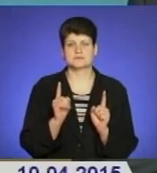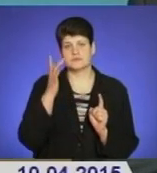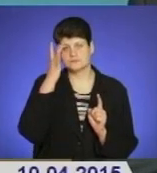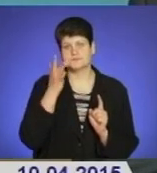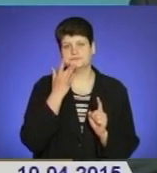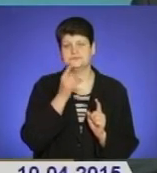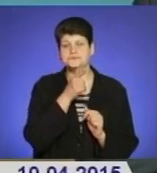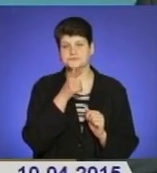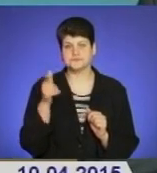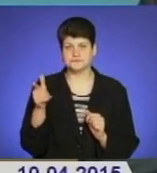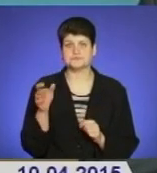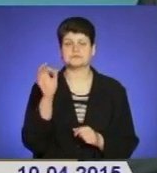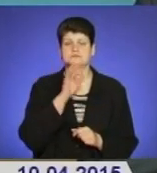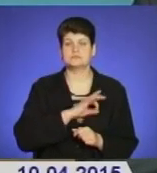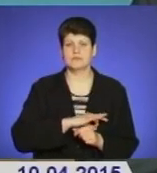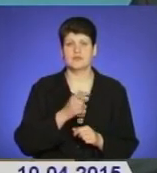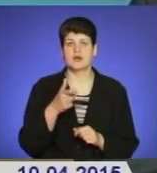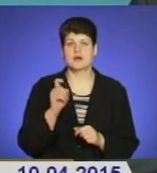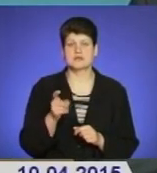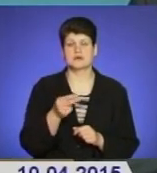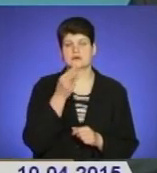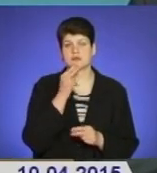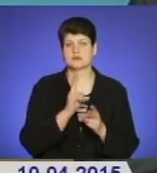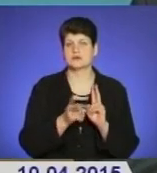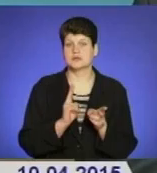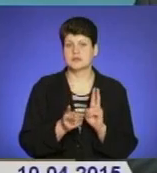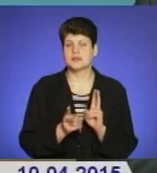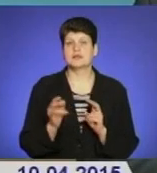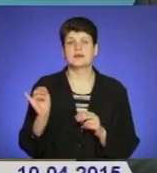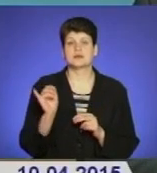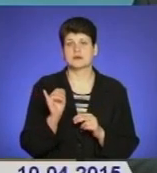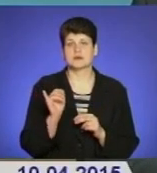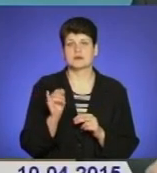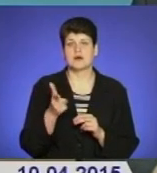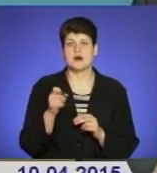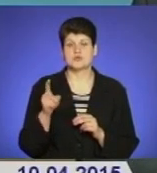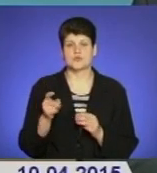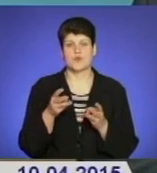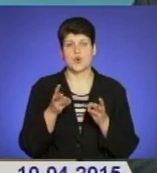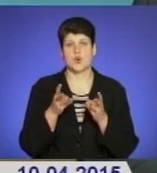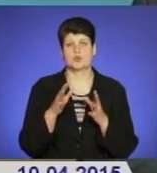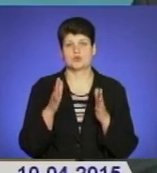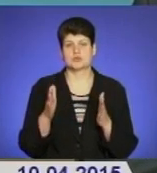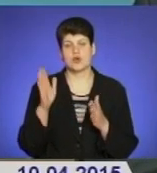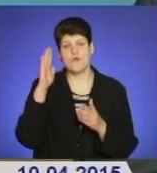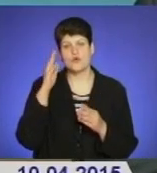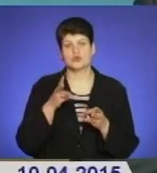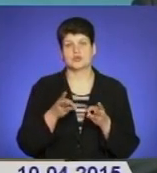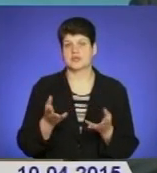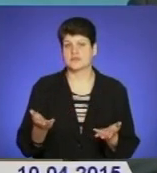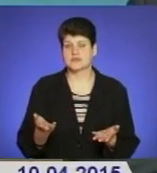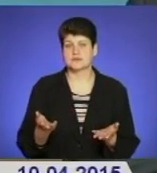літній період використовується газ для приготування їжі та газової колонки чи водонагрівача.